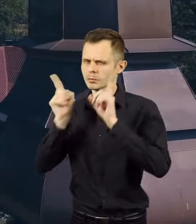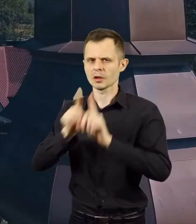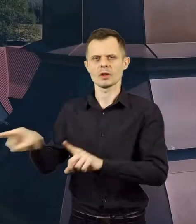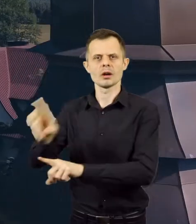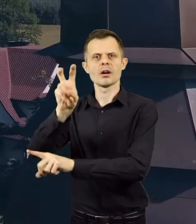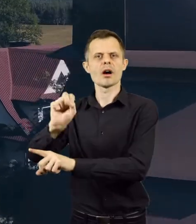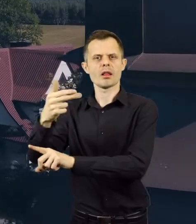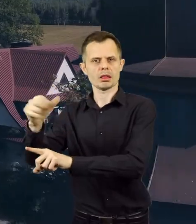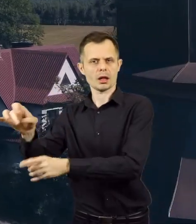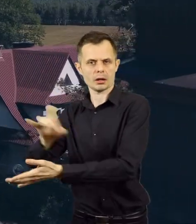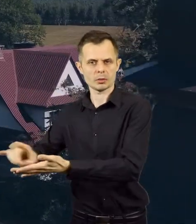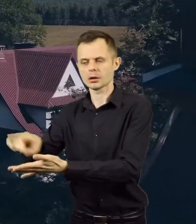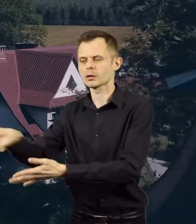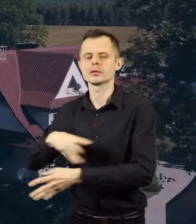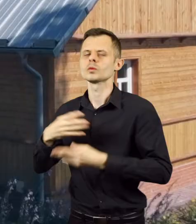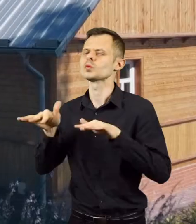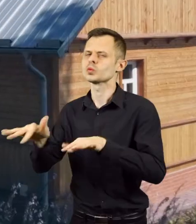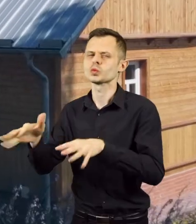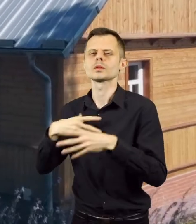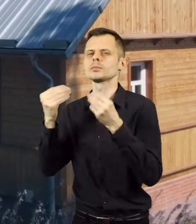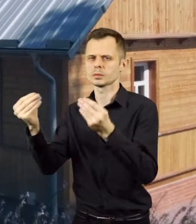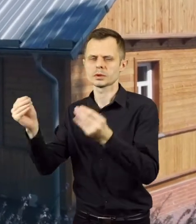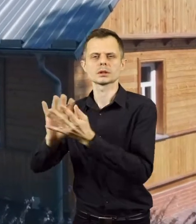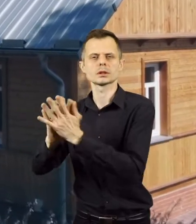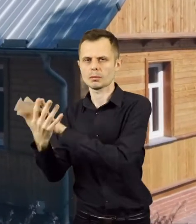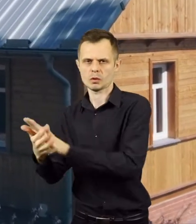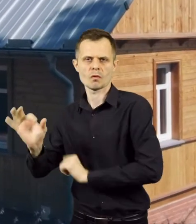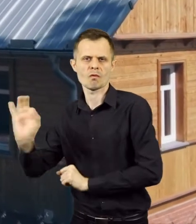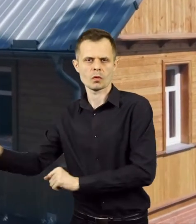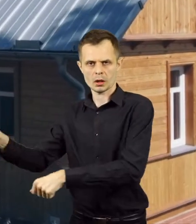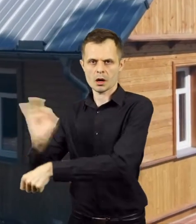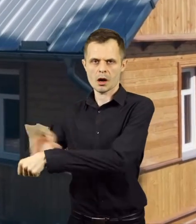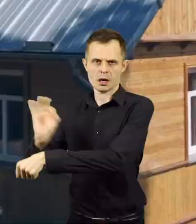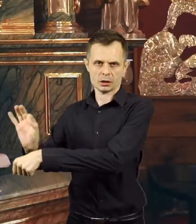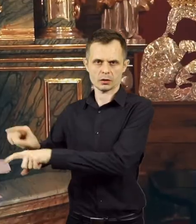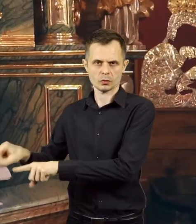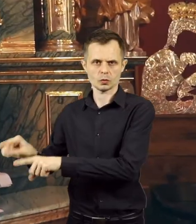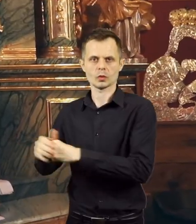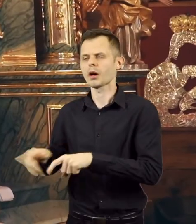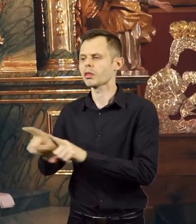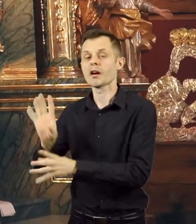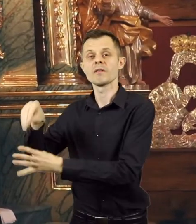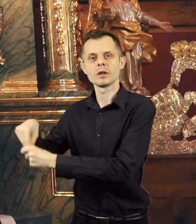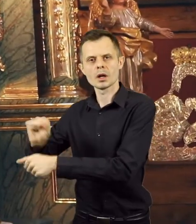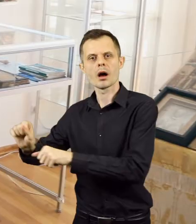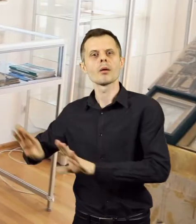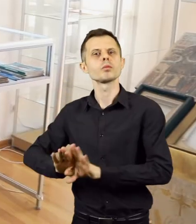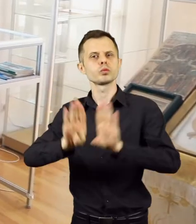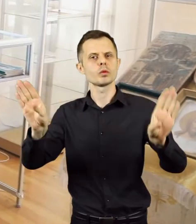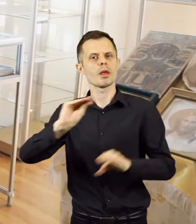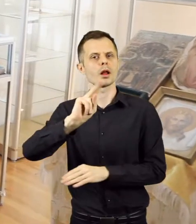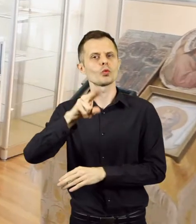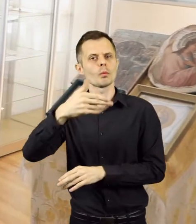Potwierdzamy, że Hanna to mnóstwo przepięknych zabytków lokalnej, specyficznej architektury. A ponadto unikatowe